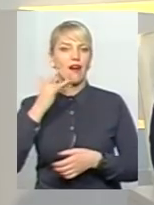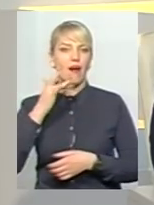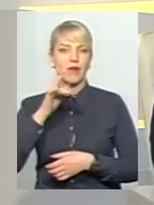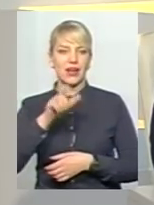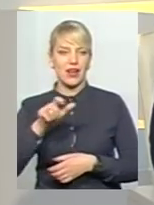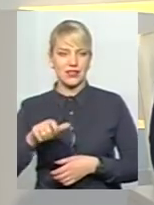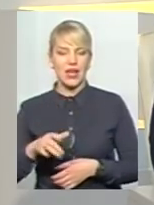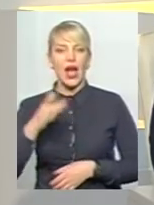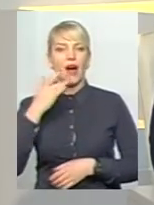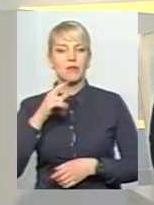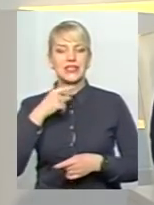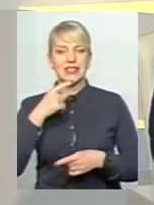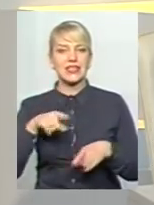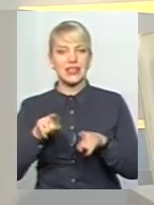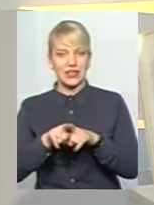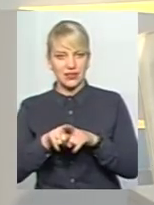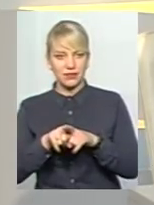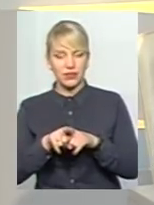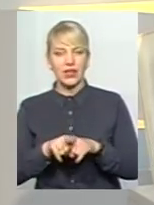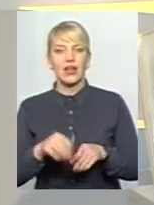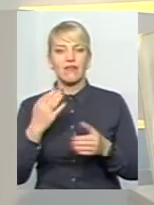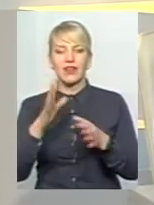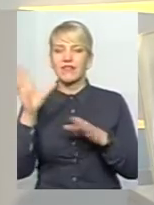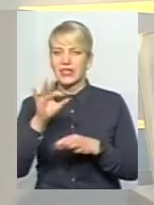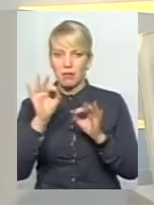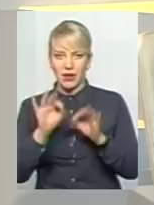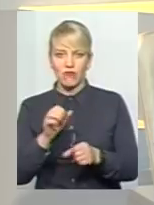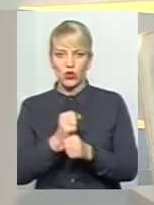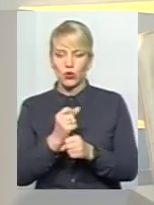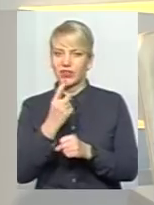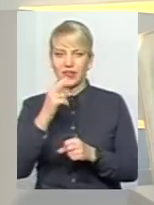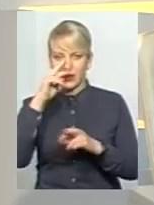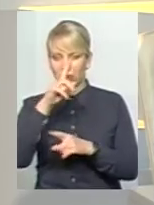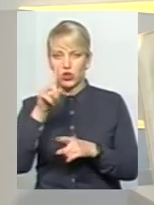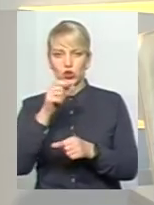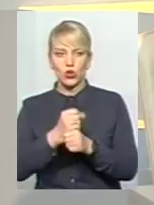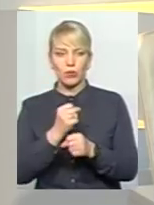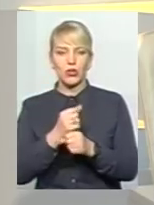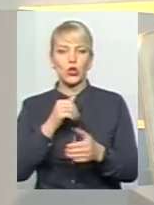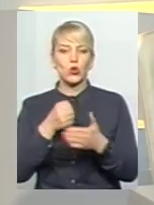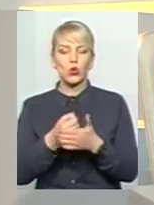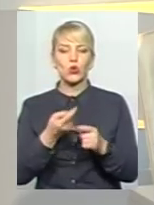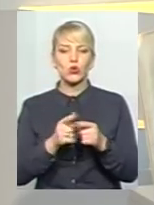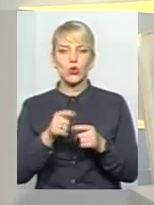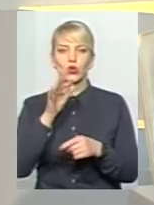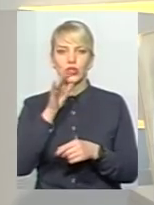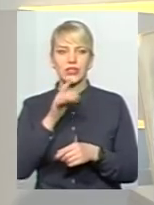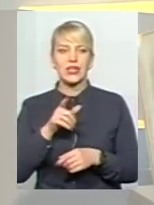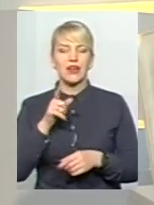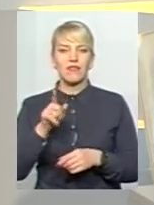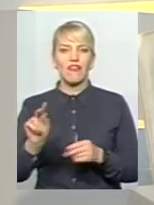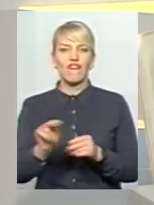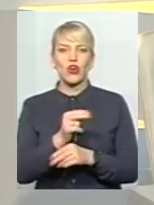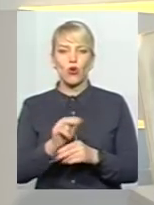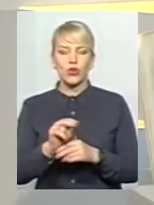Американці сказали таку цікаву річ. Ви все правильно робите. Єдине, що ви неправильно робите, що ви до цього часу виховуєте споживача,